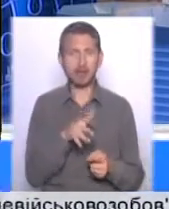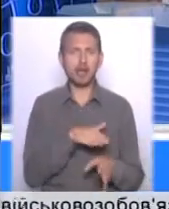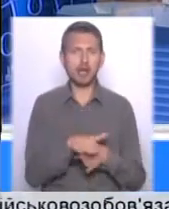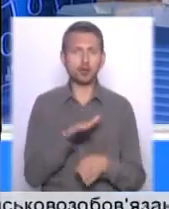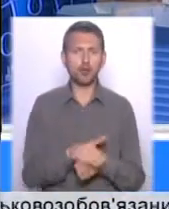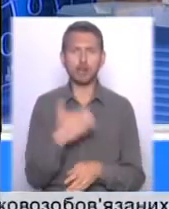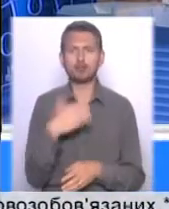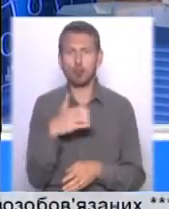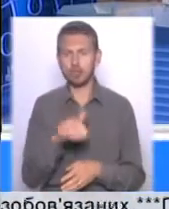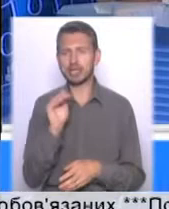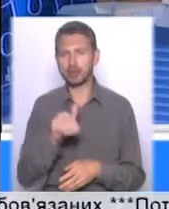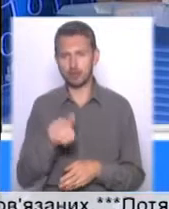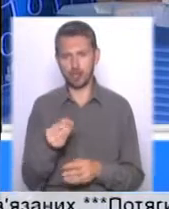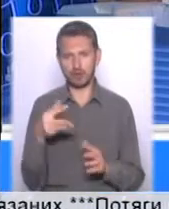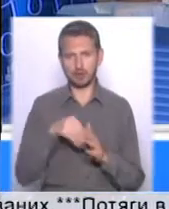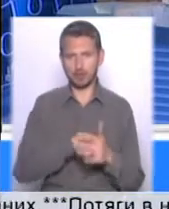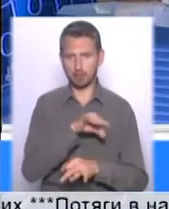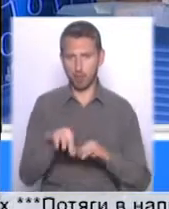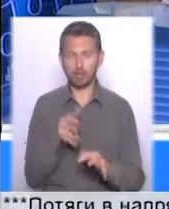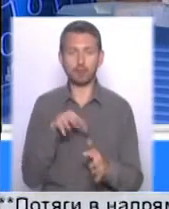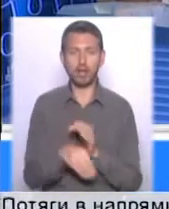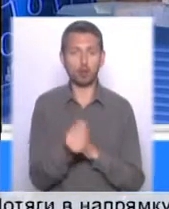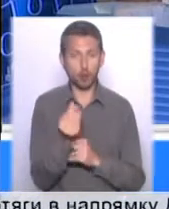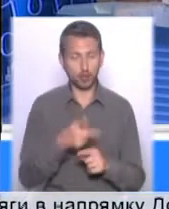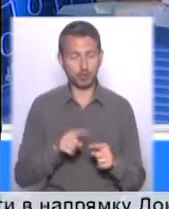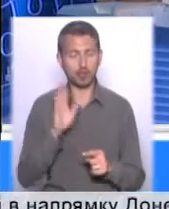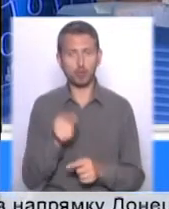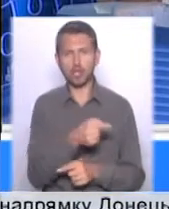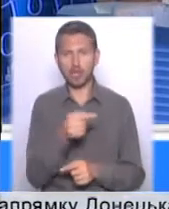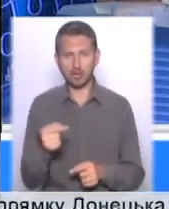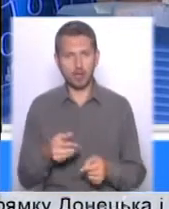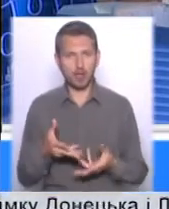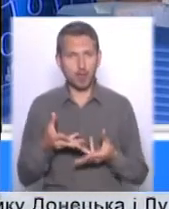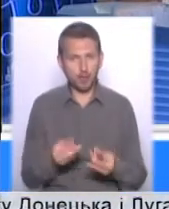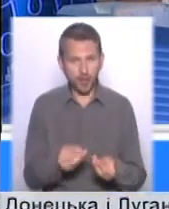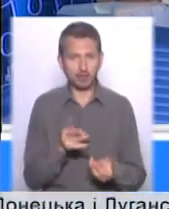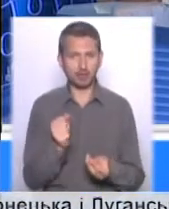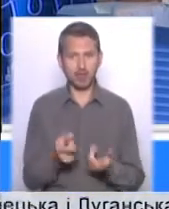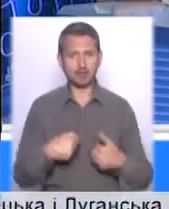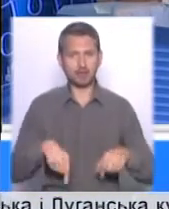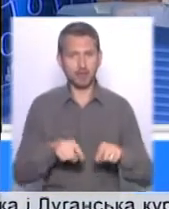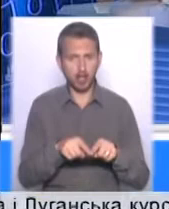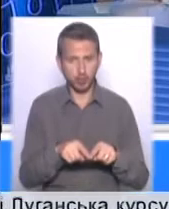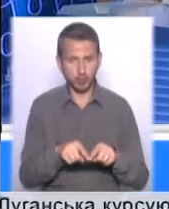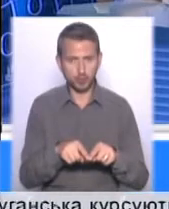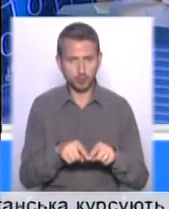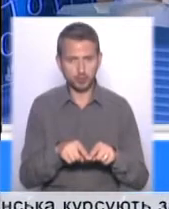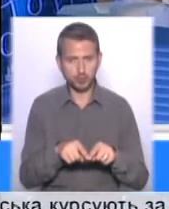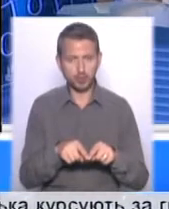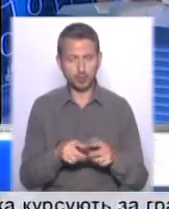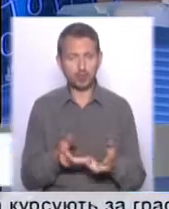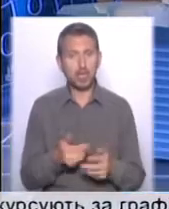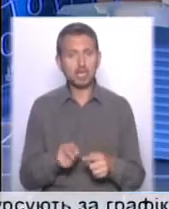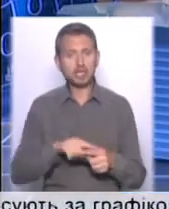тисячі інвестиційних проєктів, вклали в це гроші. це буватиме вкрай негативний ефект на сферу переглядати. Це